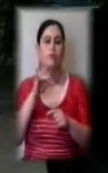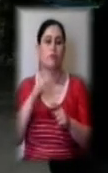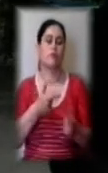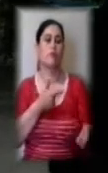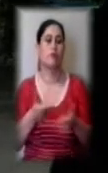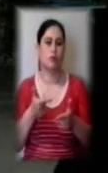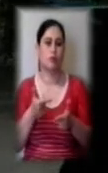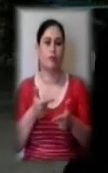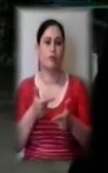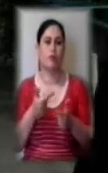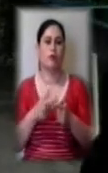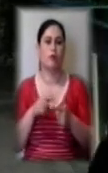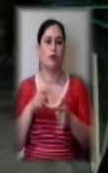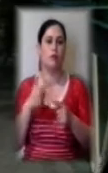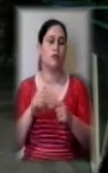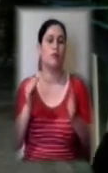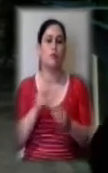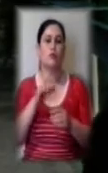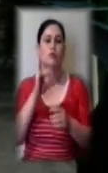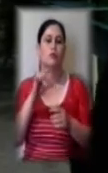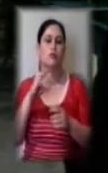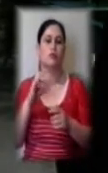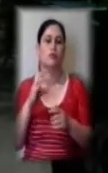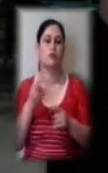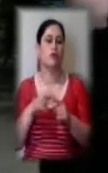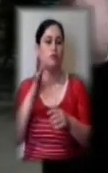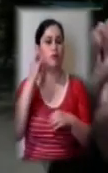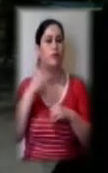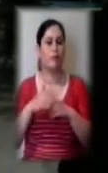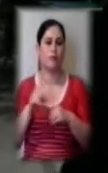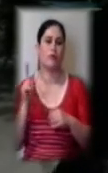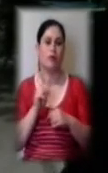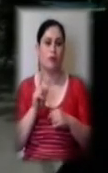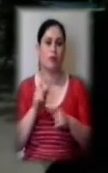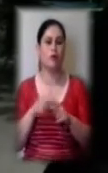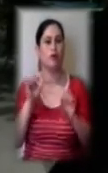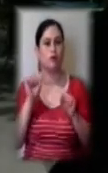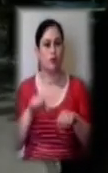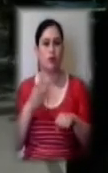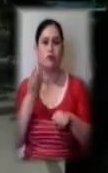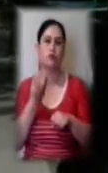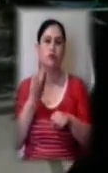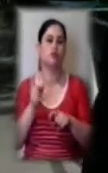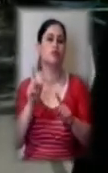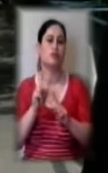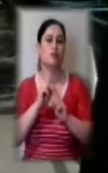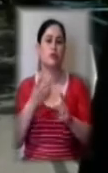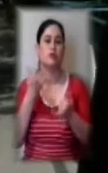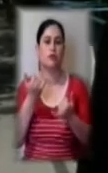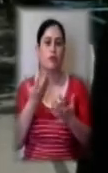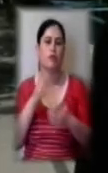Меж удосконалення, ми розуміємо, що можна іще, іще, іще. На сьогоднішній вимоги, які